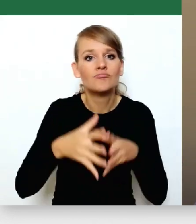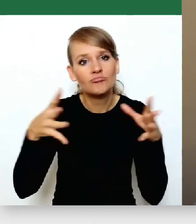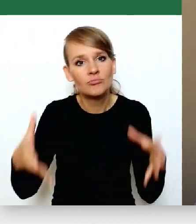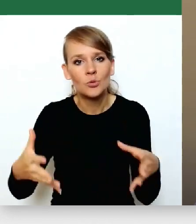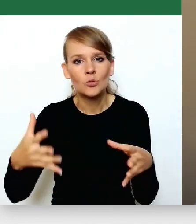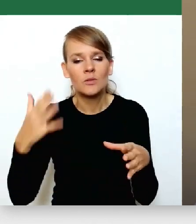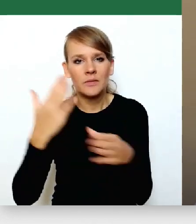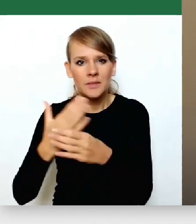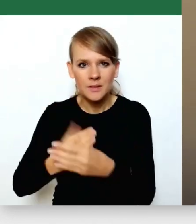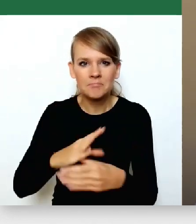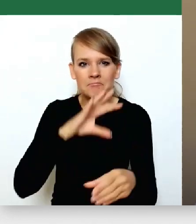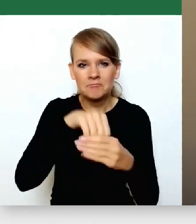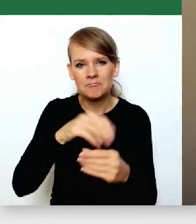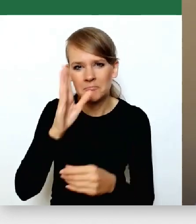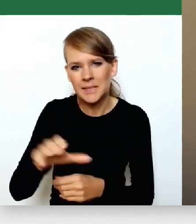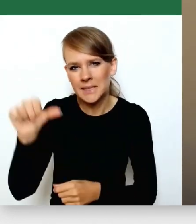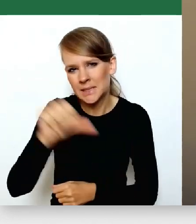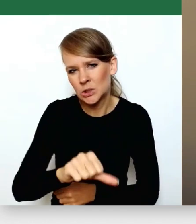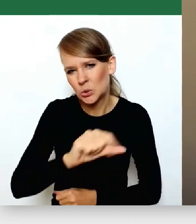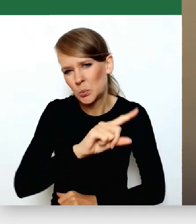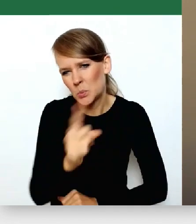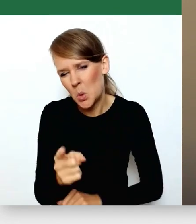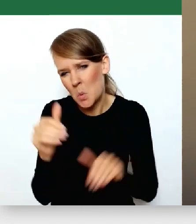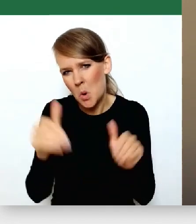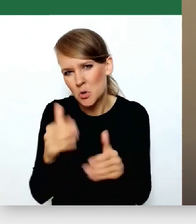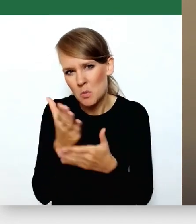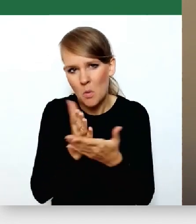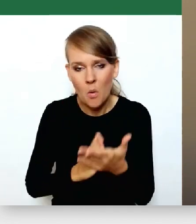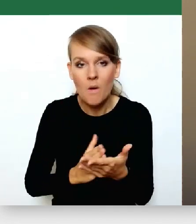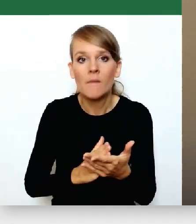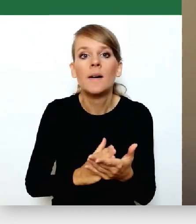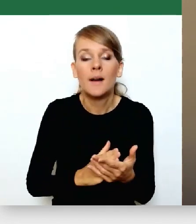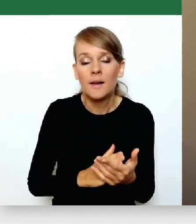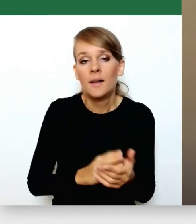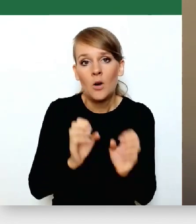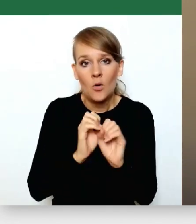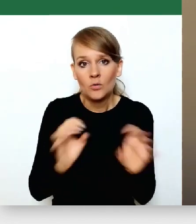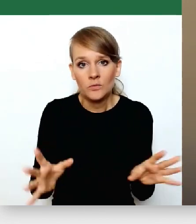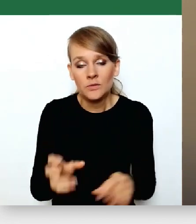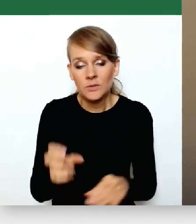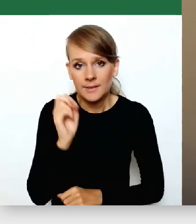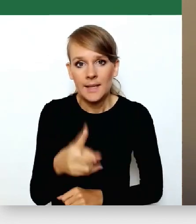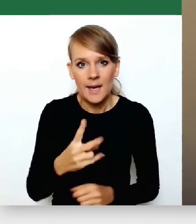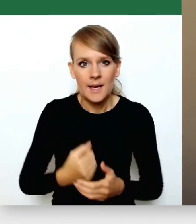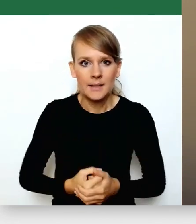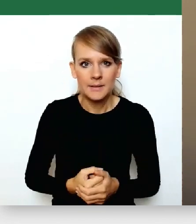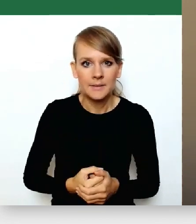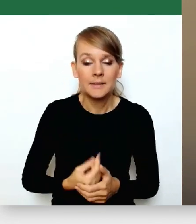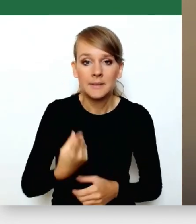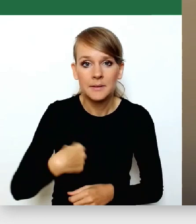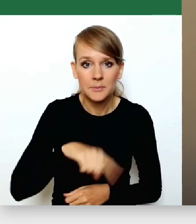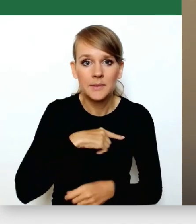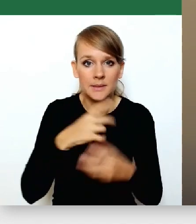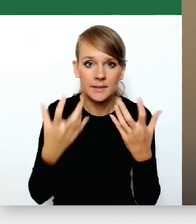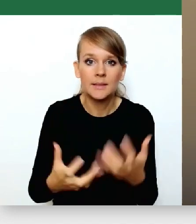tysiąca paru, czyli może dojść do połowy i oczywiście, że tak, bo oczywiście, że chcielibyśmy tak, jak